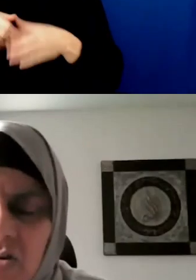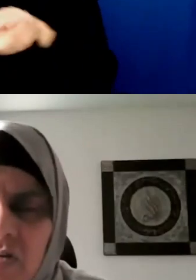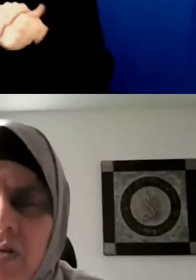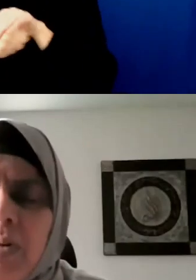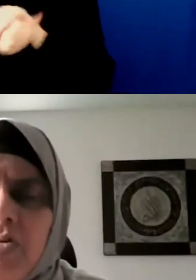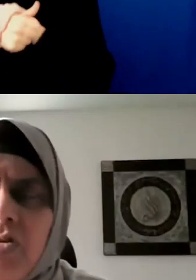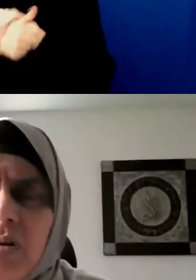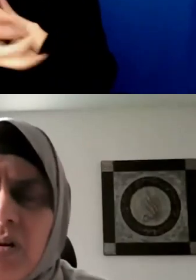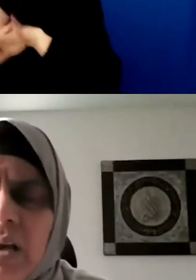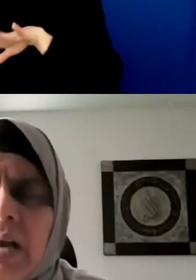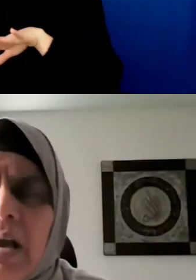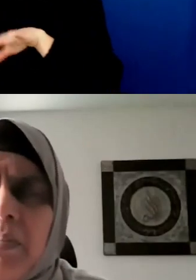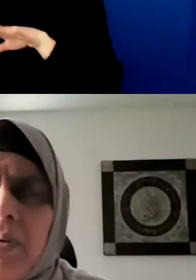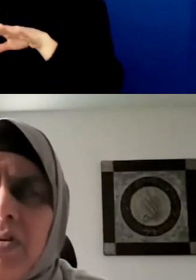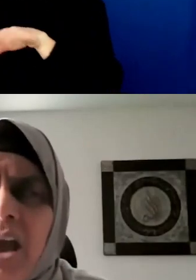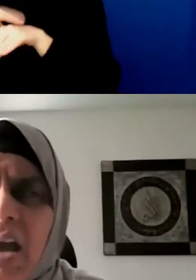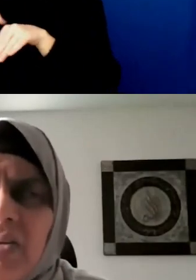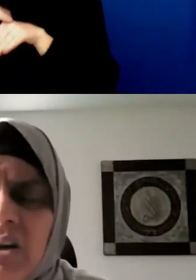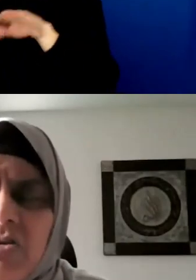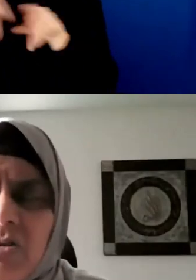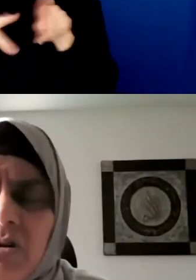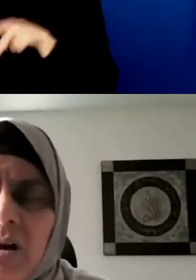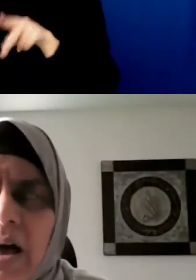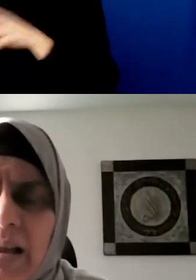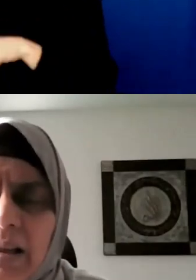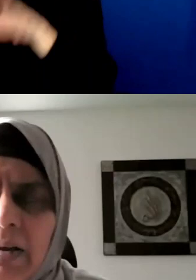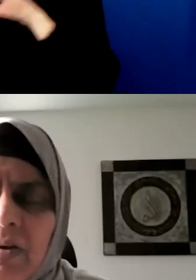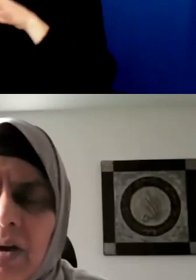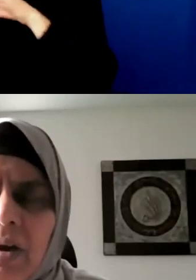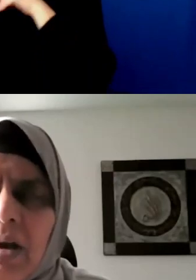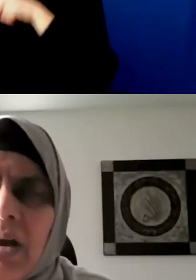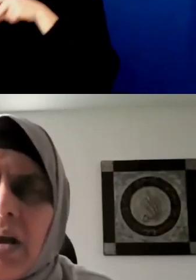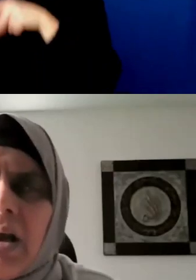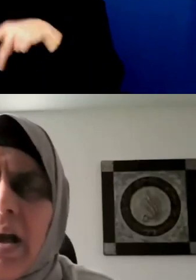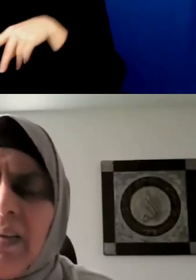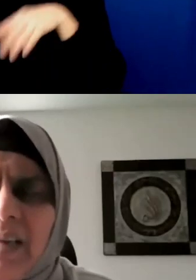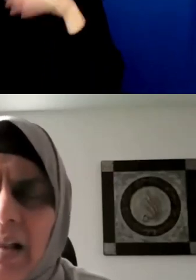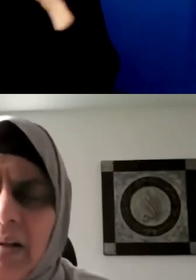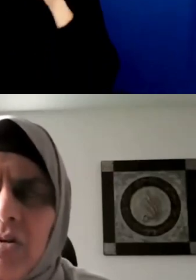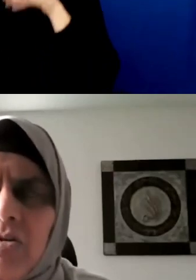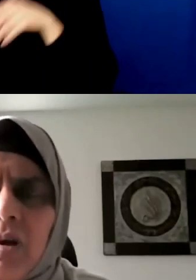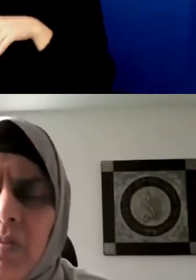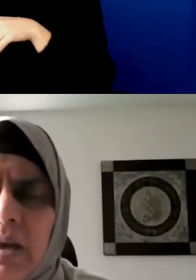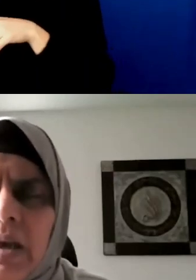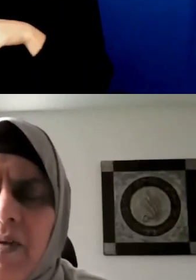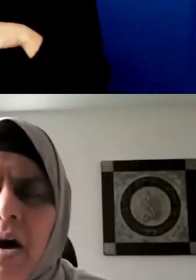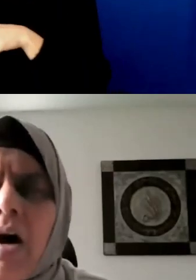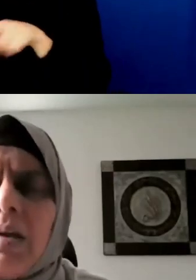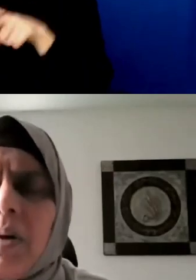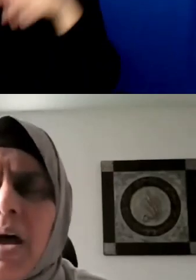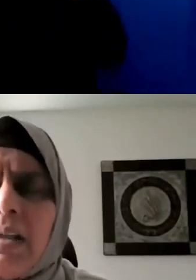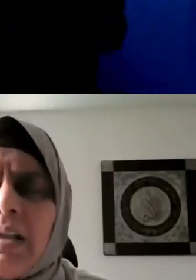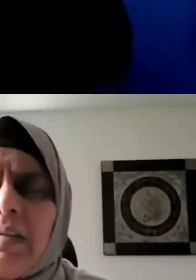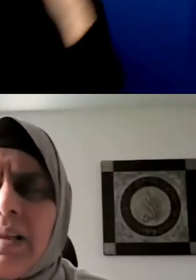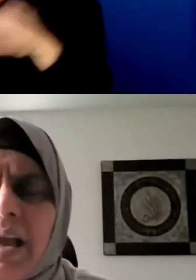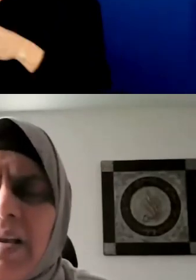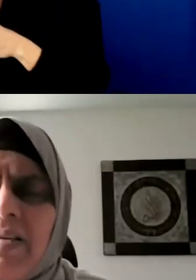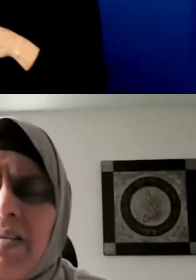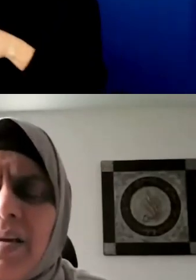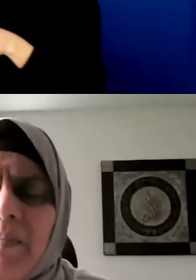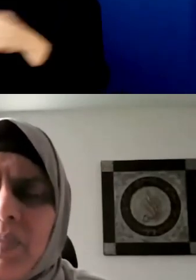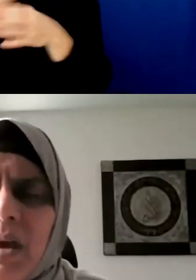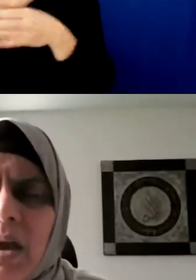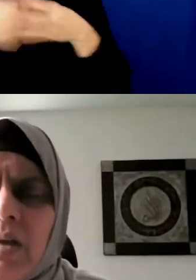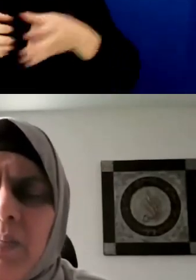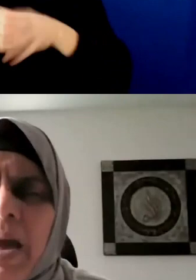les Premières Nations, les ancêtres des Premières Nations, des Métis et des Inuits d'avoir protégé l'Île de